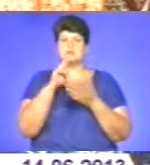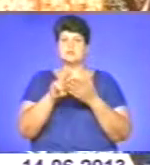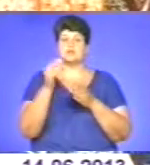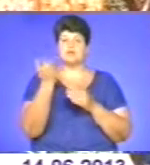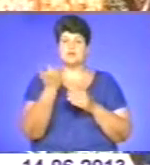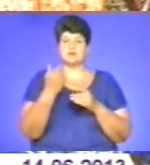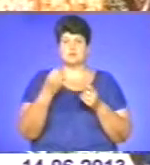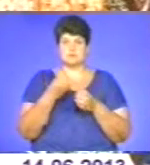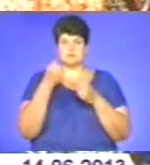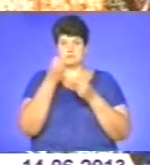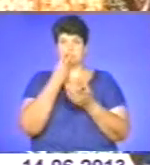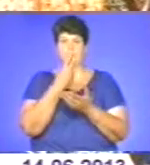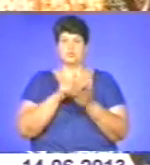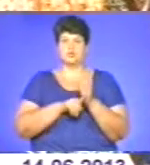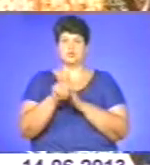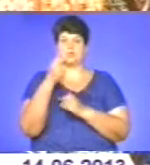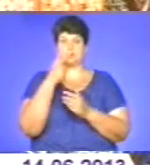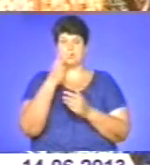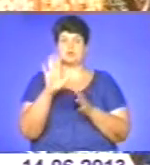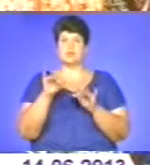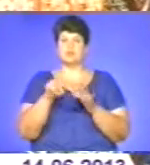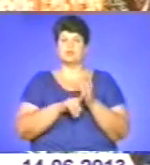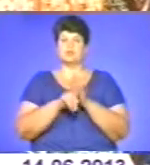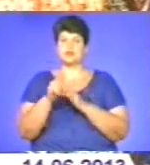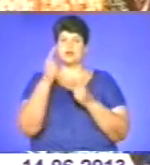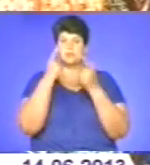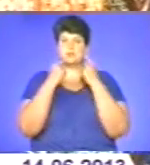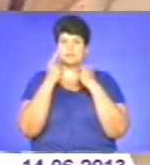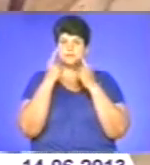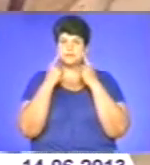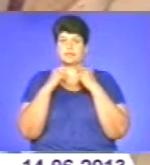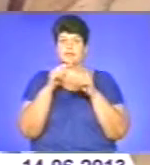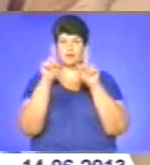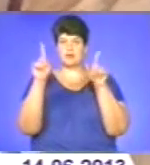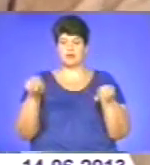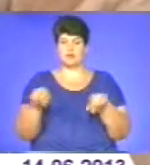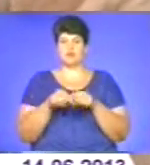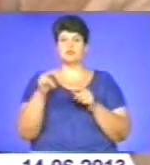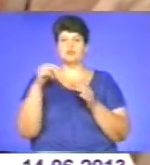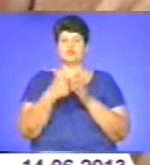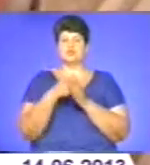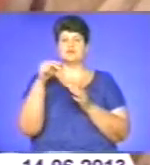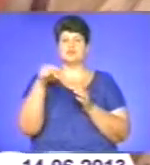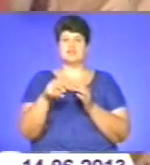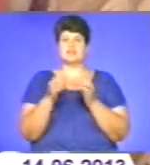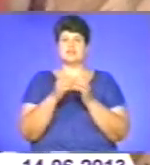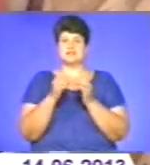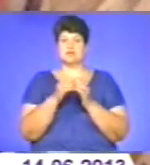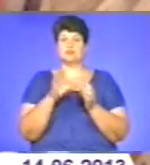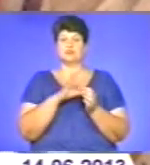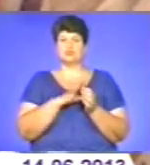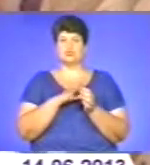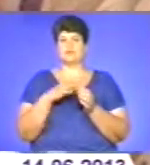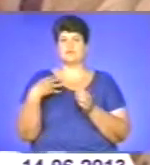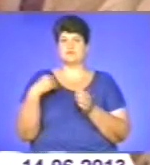році Дубинська ікона замороточила. У 2010 році святиня перебувала на Львівщині. До неї підвели незрячу